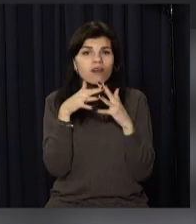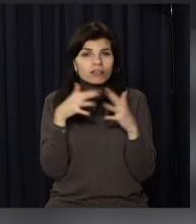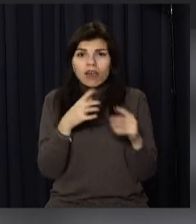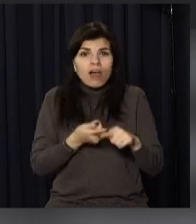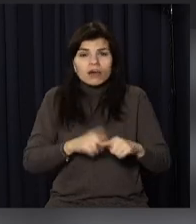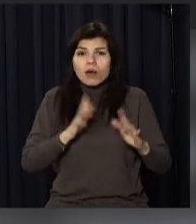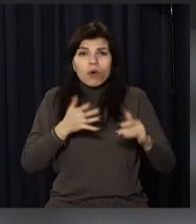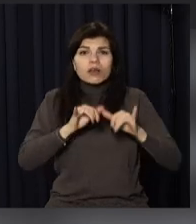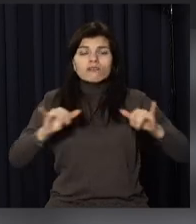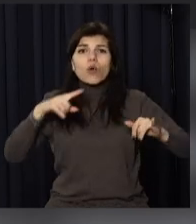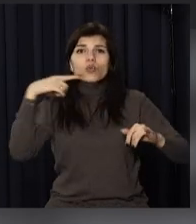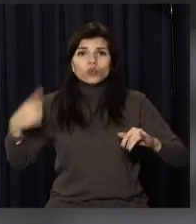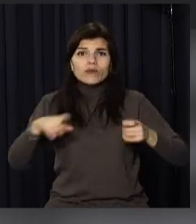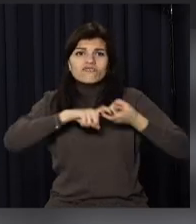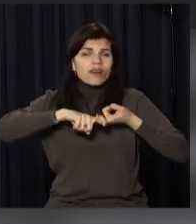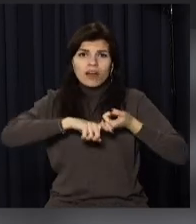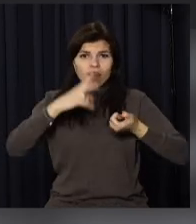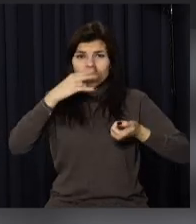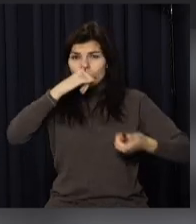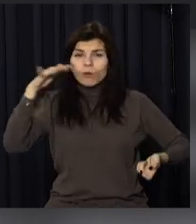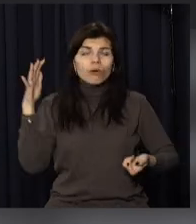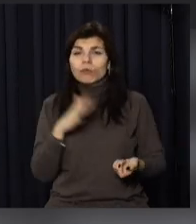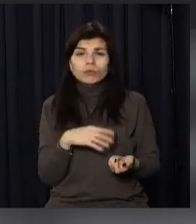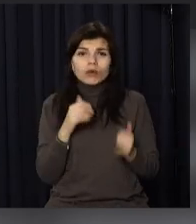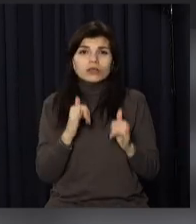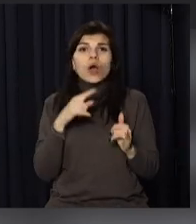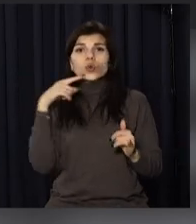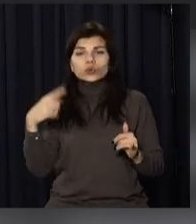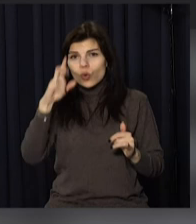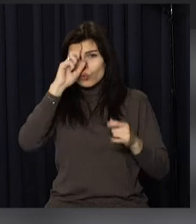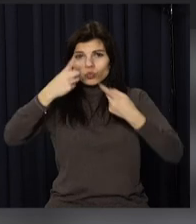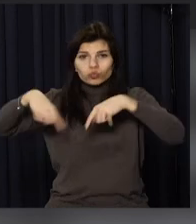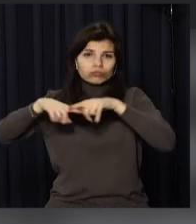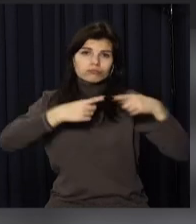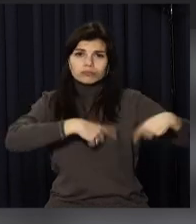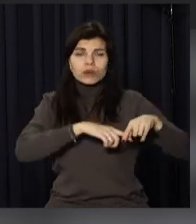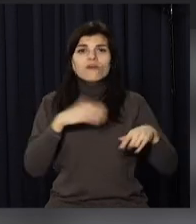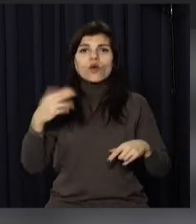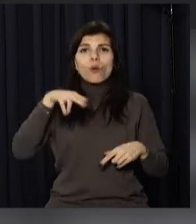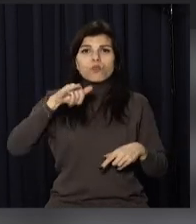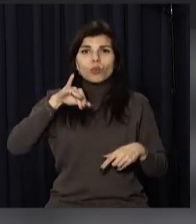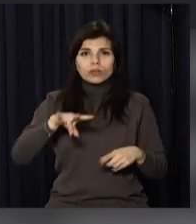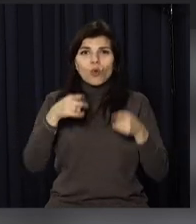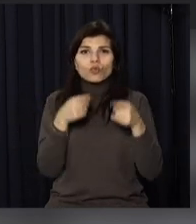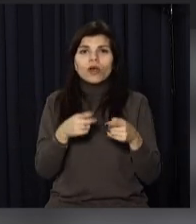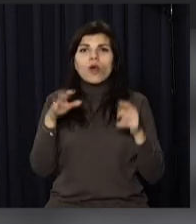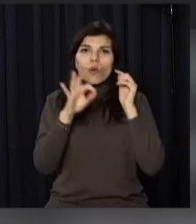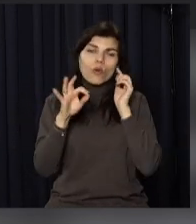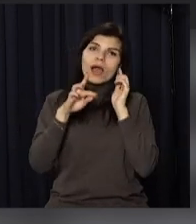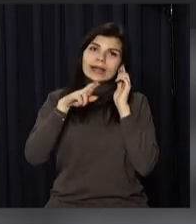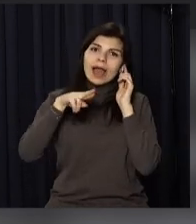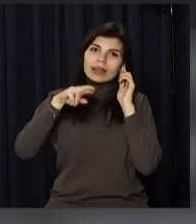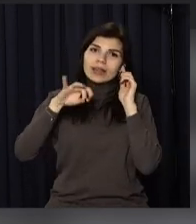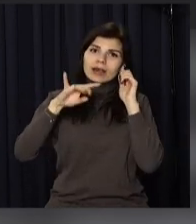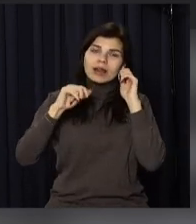фактором для развития российского общества і критичним фактором для российской государственности. Путінська угроза применення ядерного оружія,